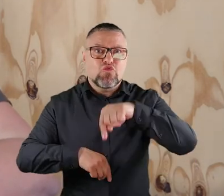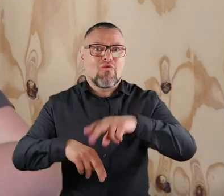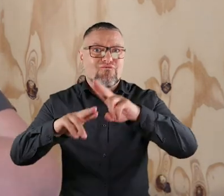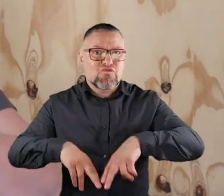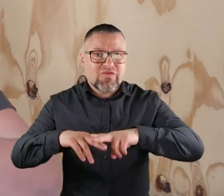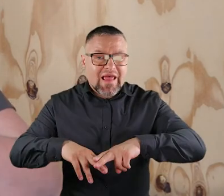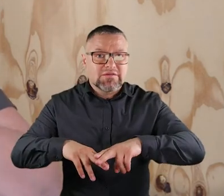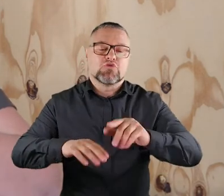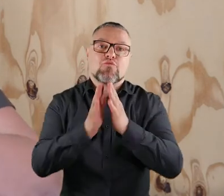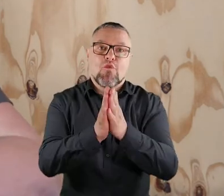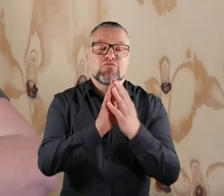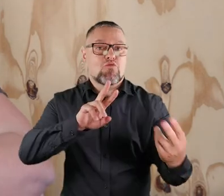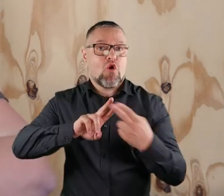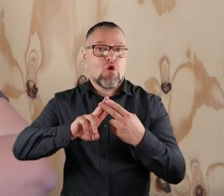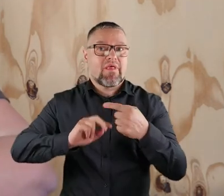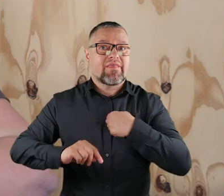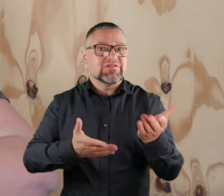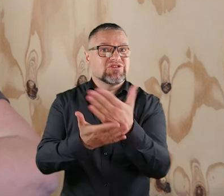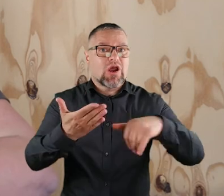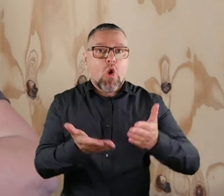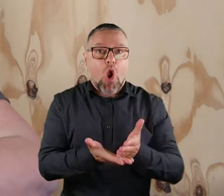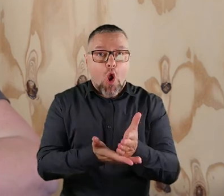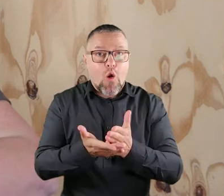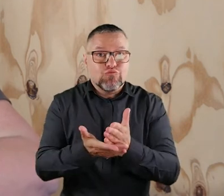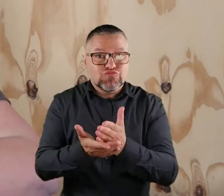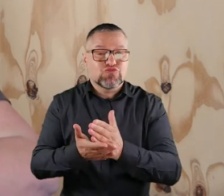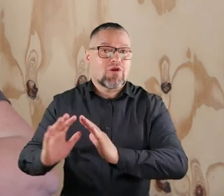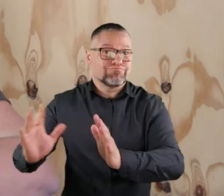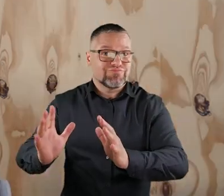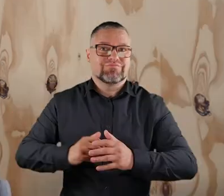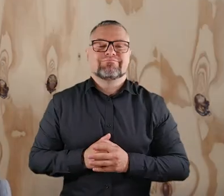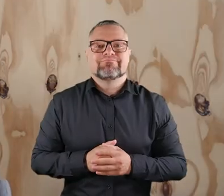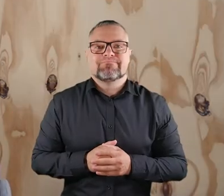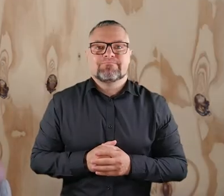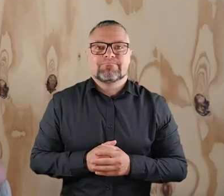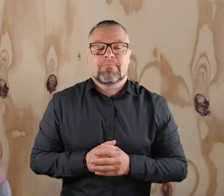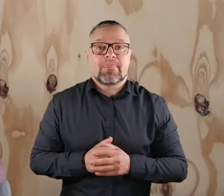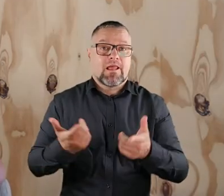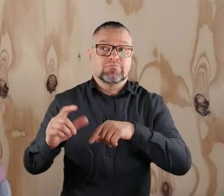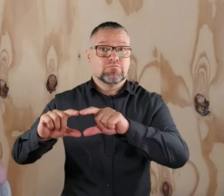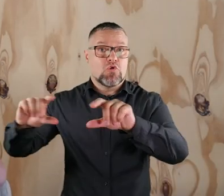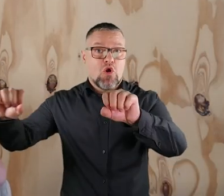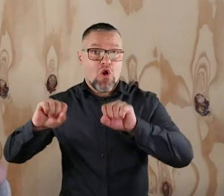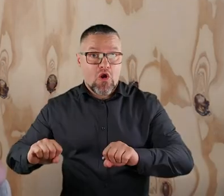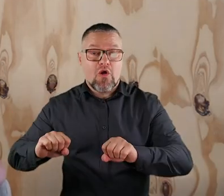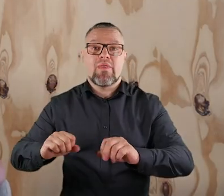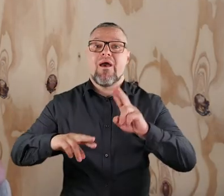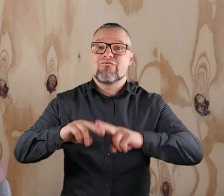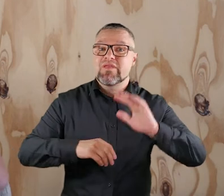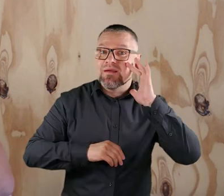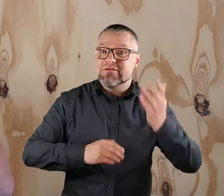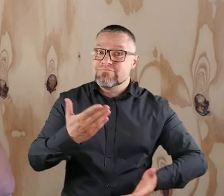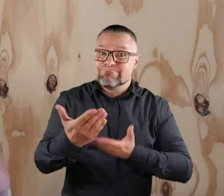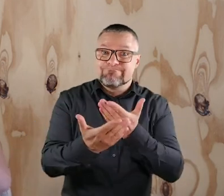Fundacji, wtedy prosimy o kontakt z naszym działem obsługi podopiecznego. Po zaprowadzeniu subkontów Fundacja